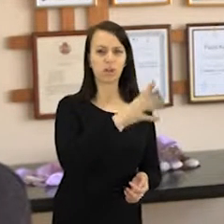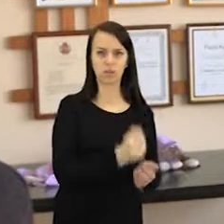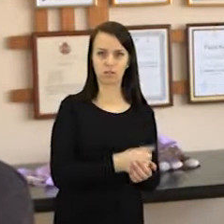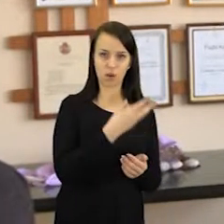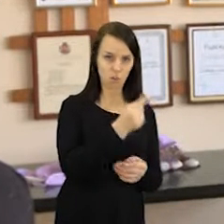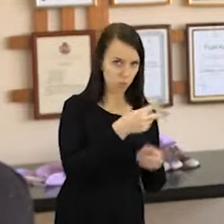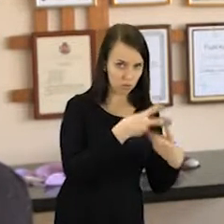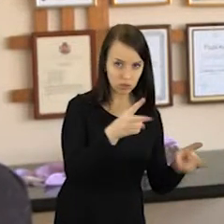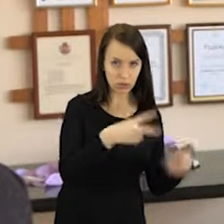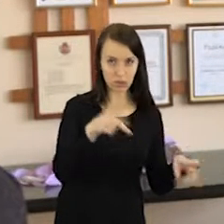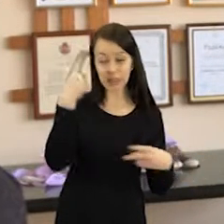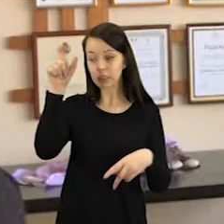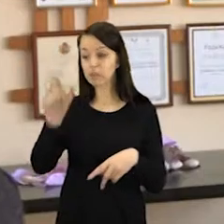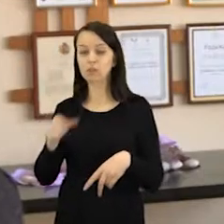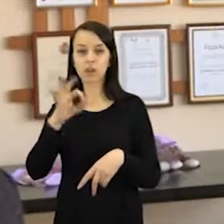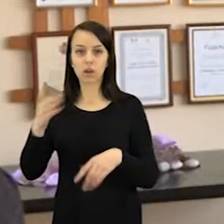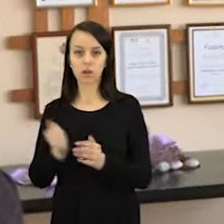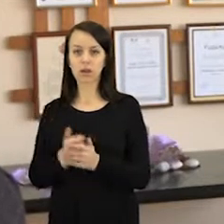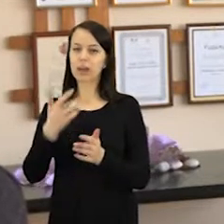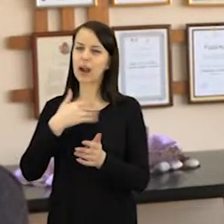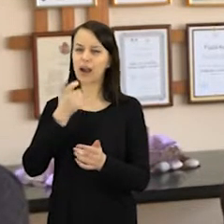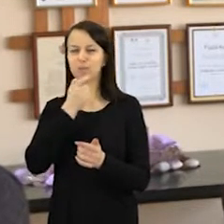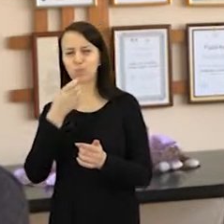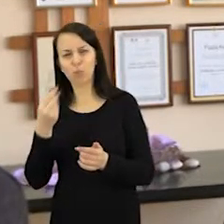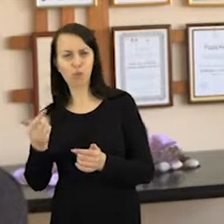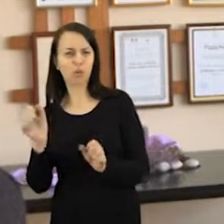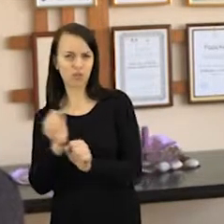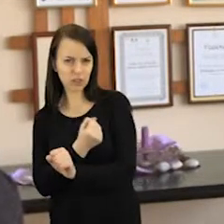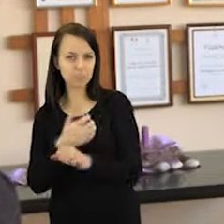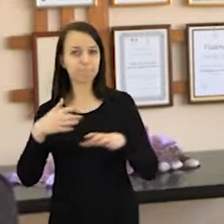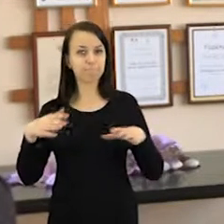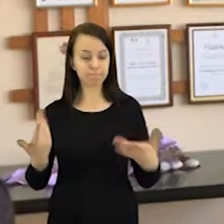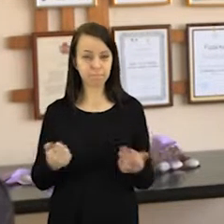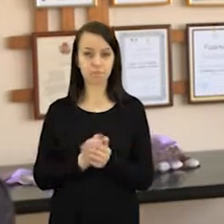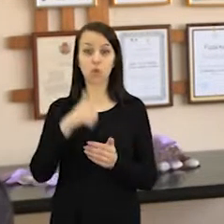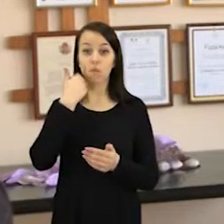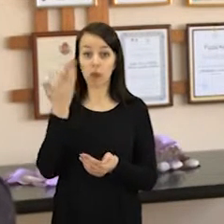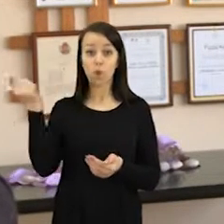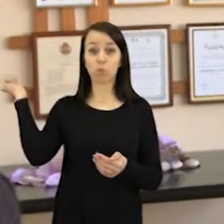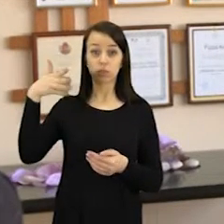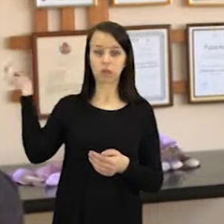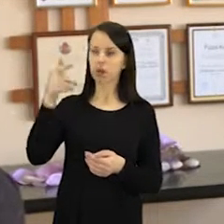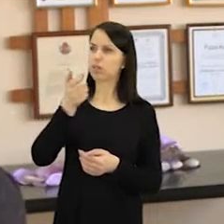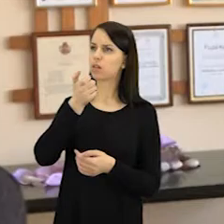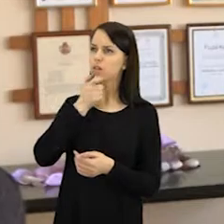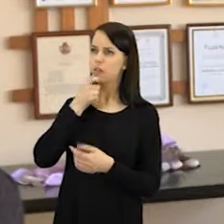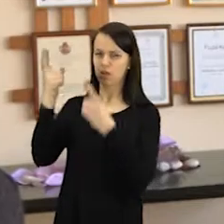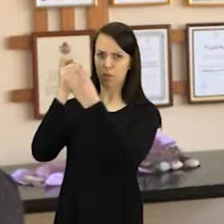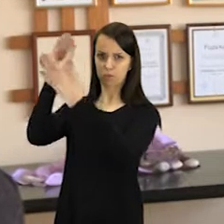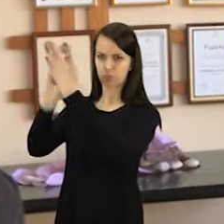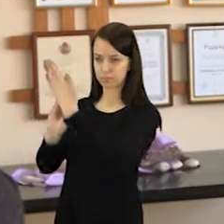mokėti, kitas sakė, kad gal reikės mokėti simbolinį mokestį. Tačiau, kai buvo parodytas skaidras su informacija ir su